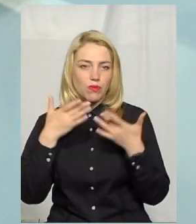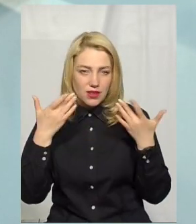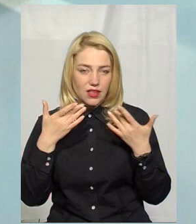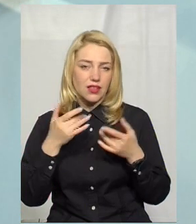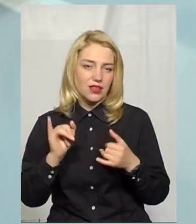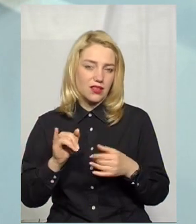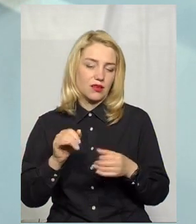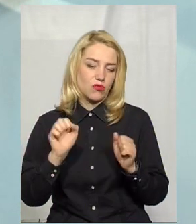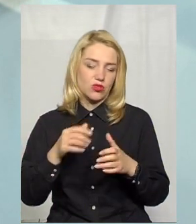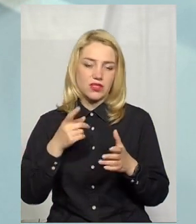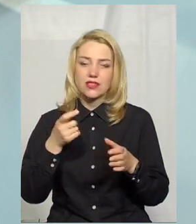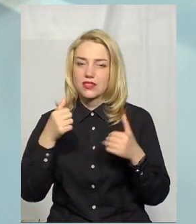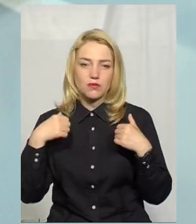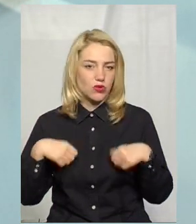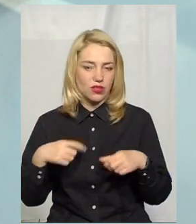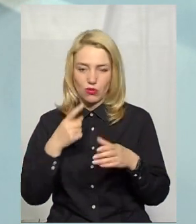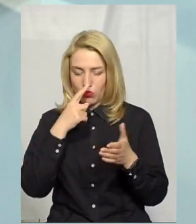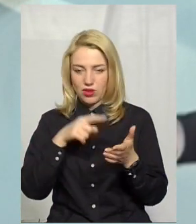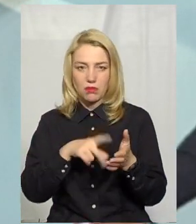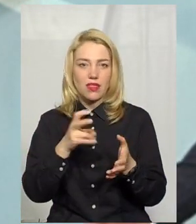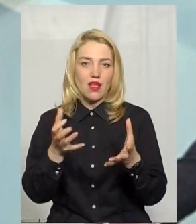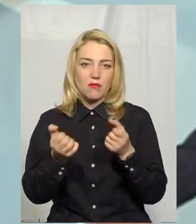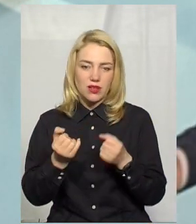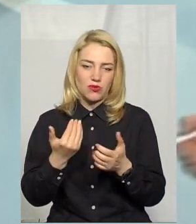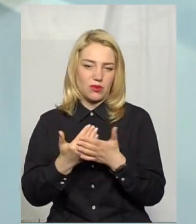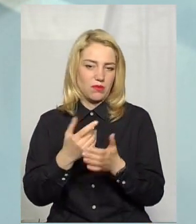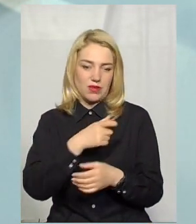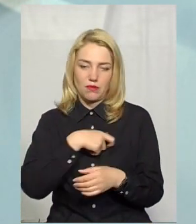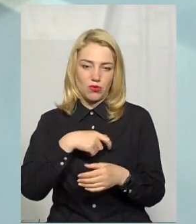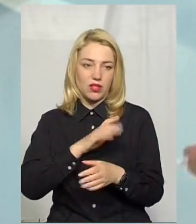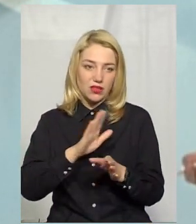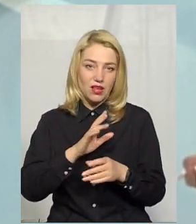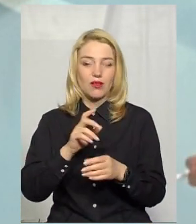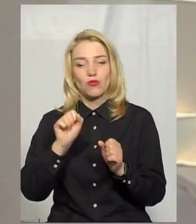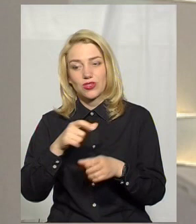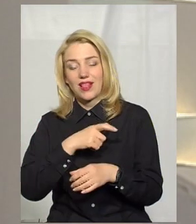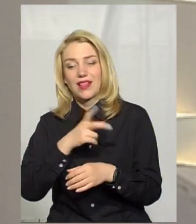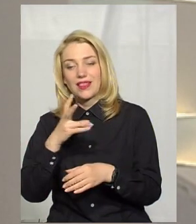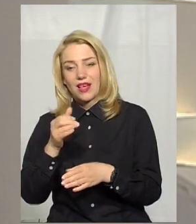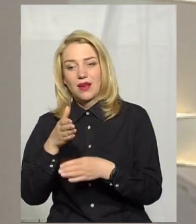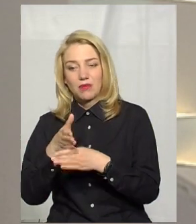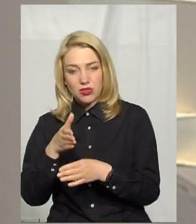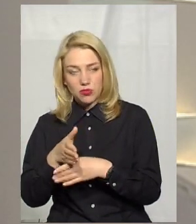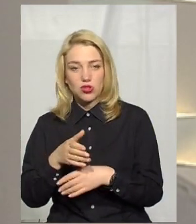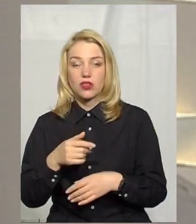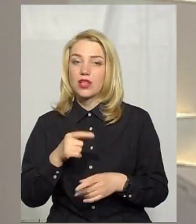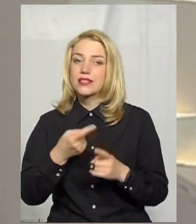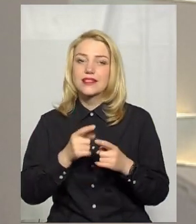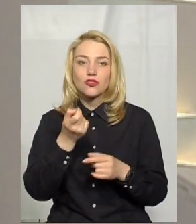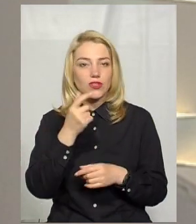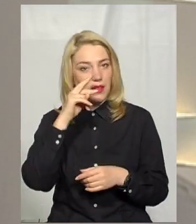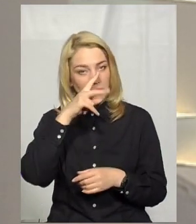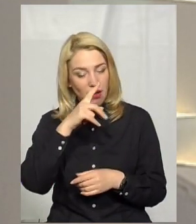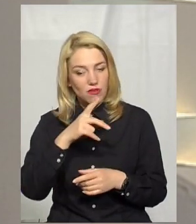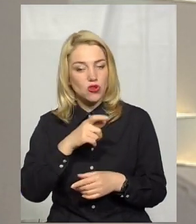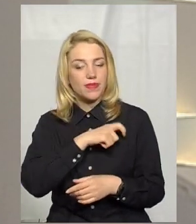Мешканці можуть спокійно потрапити до них на прийом Якщо не до них до помічників Так це не зовсім правильно Тому що депутат має прийомати особистий